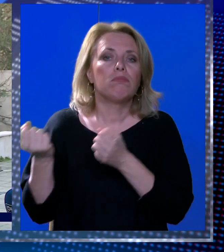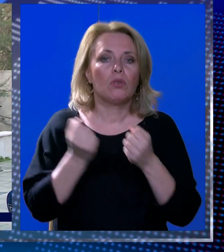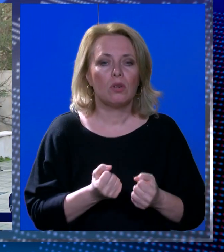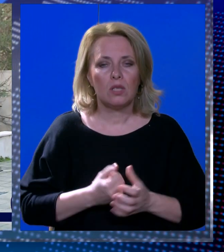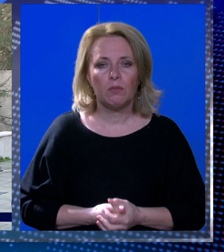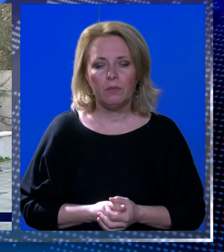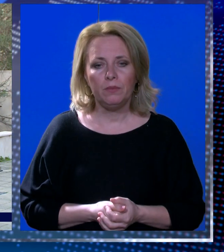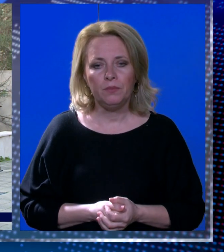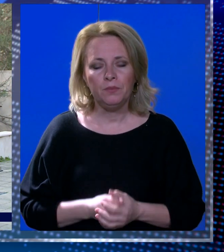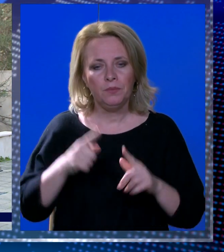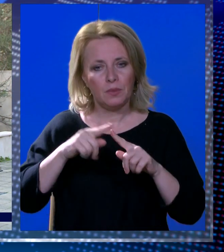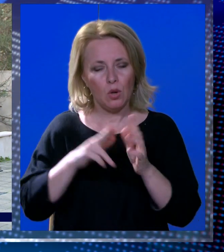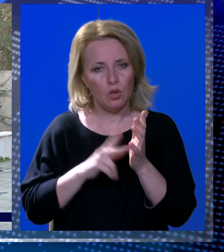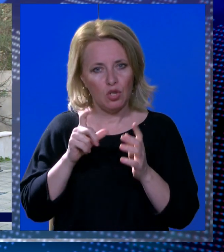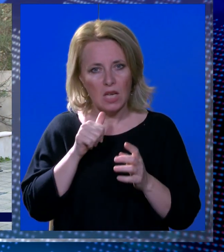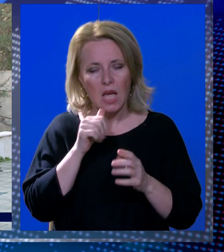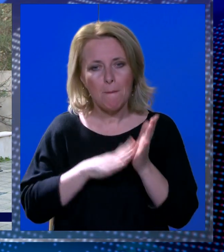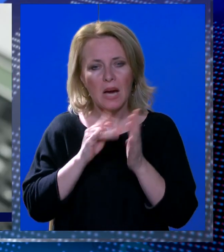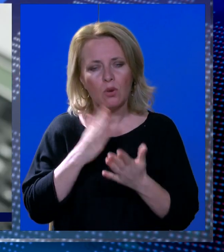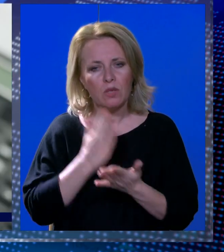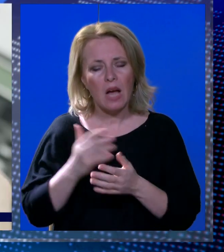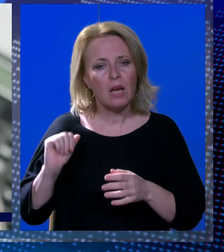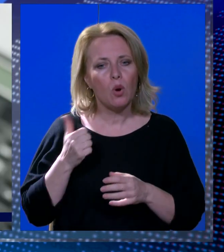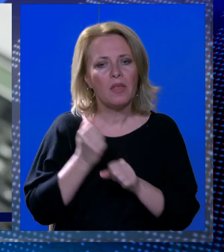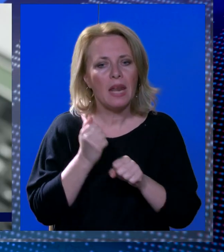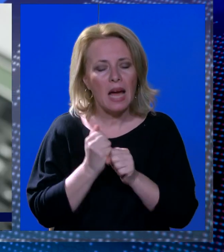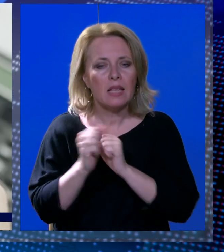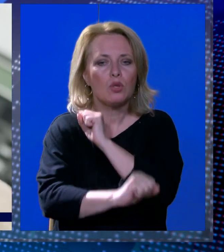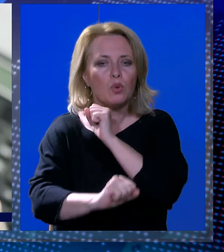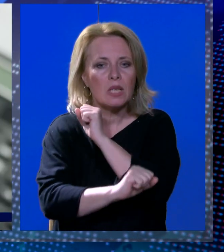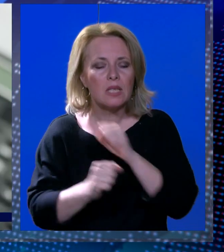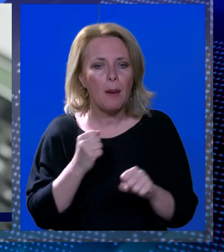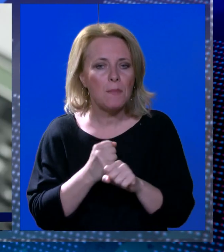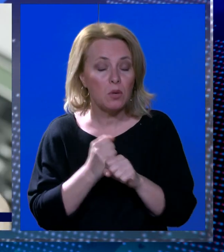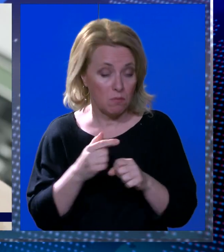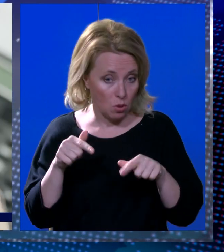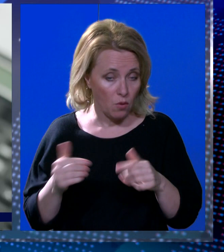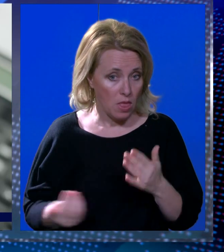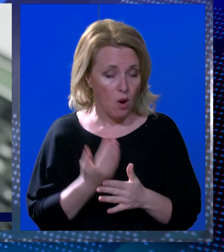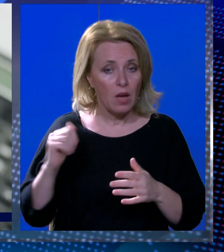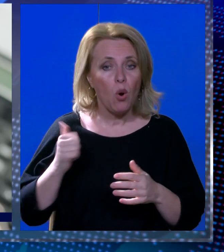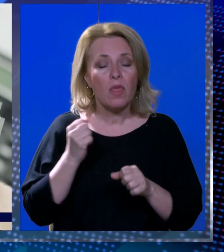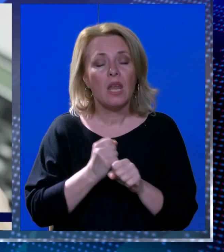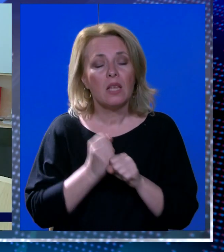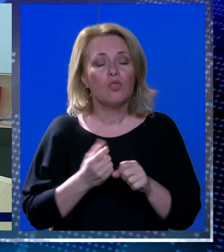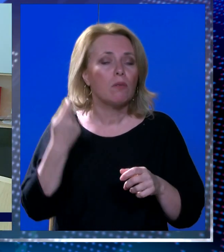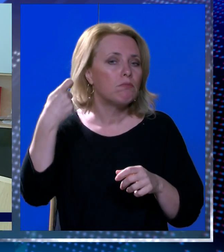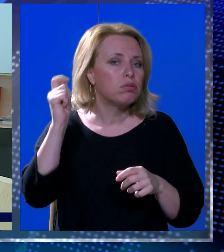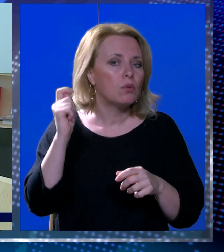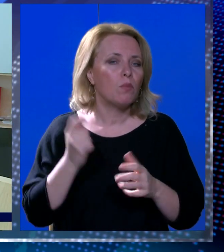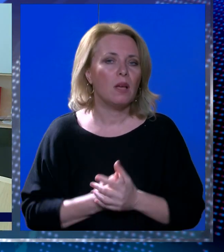Tonči i Marko svake godine rade studenske poslove, od nove 2024. radit će za veću satnicu.